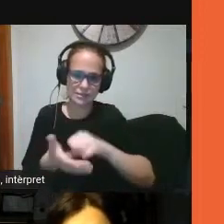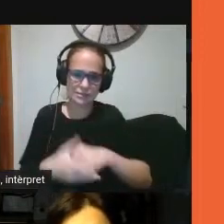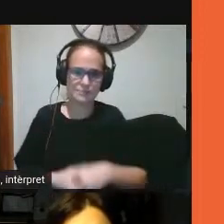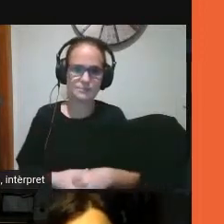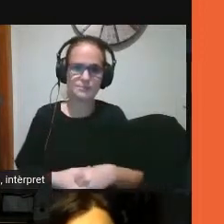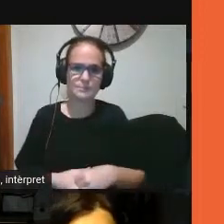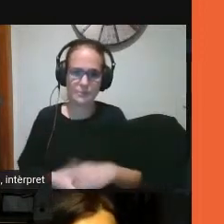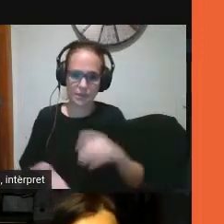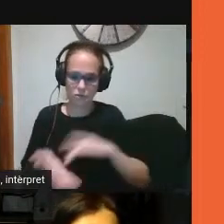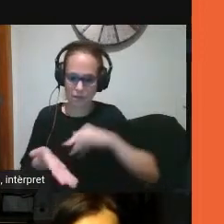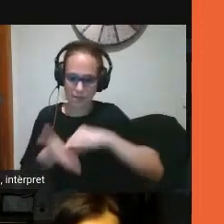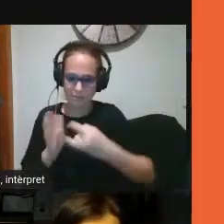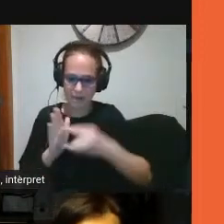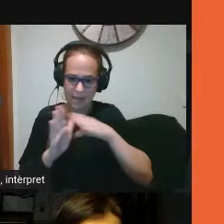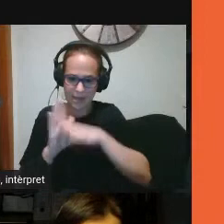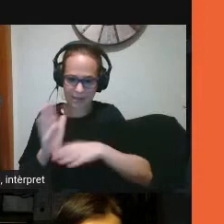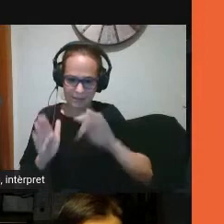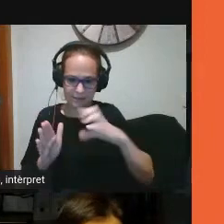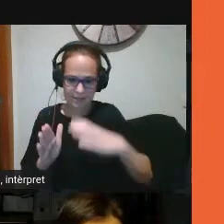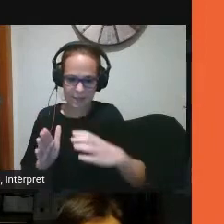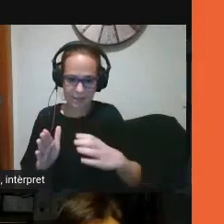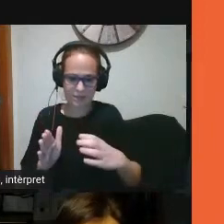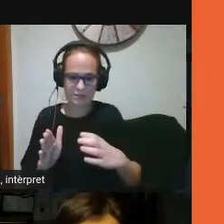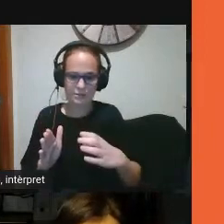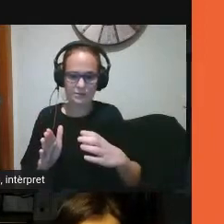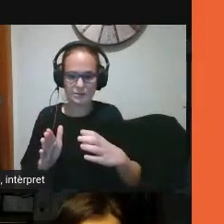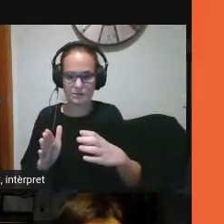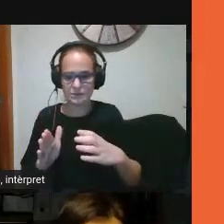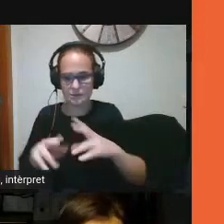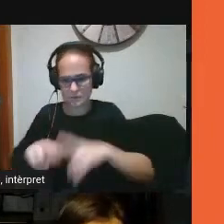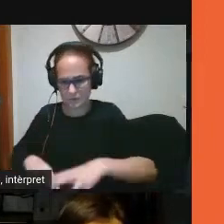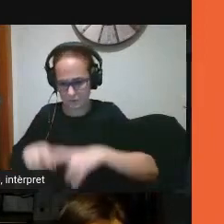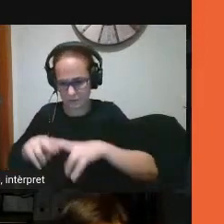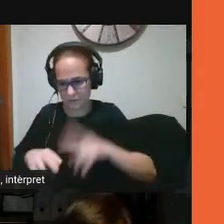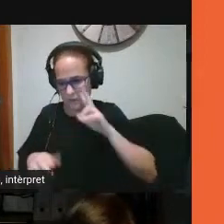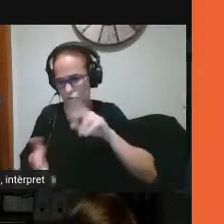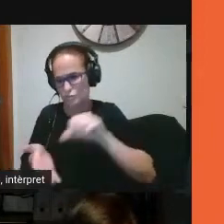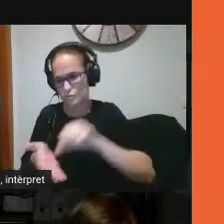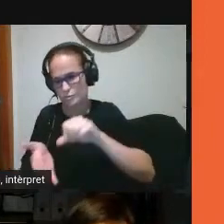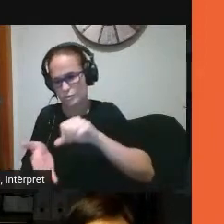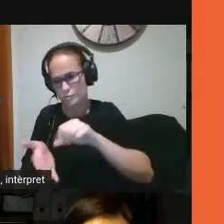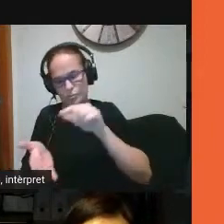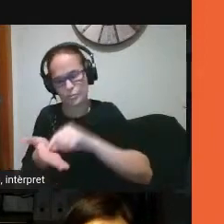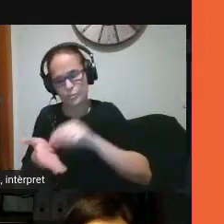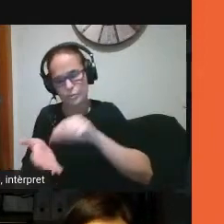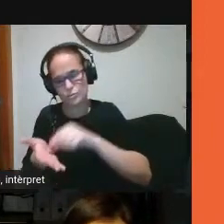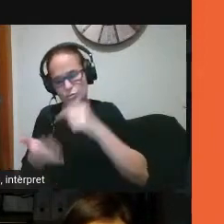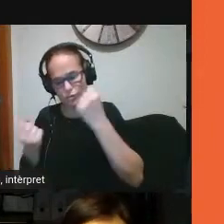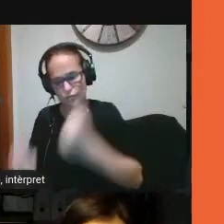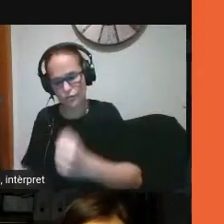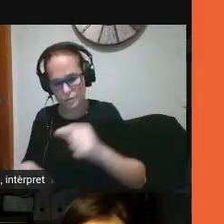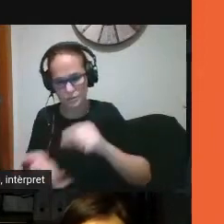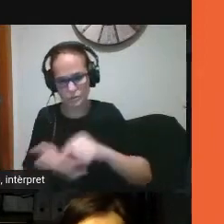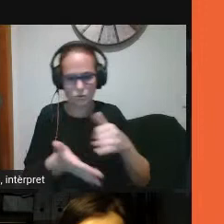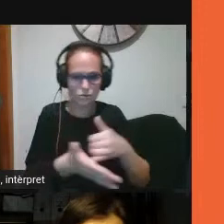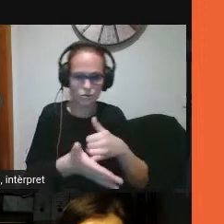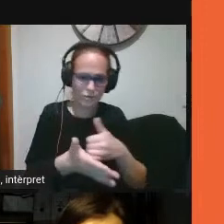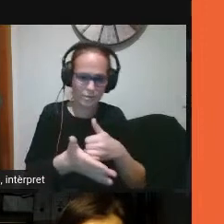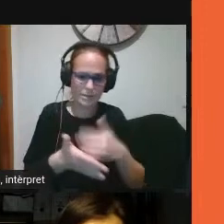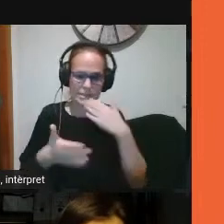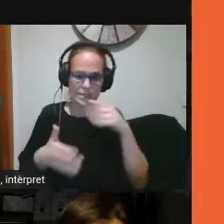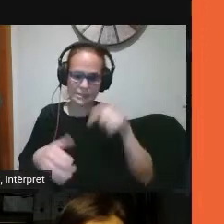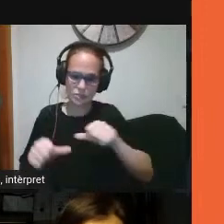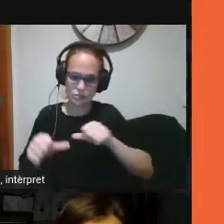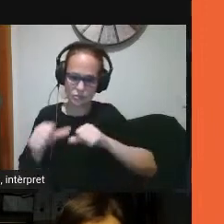i podem veure punts forts i febles i a partir d'aquests prendre decisions amb l